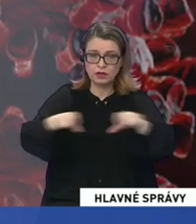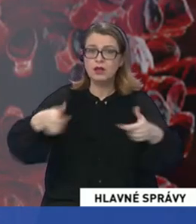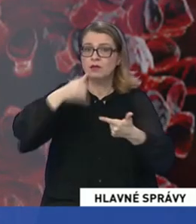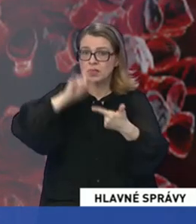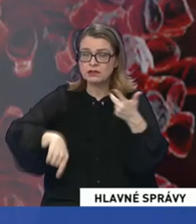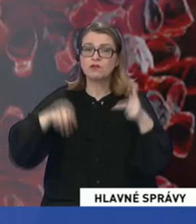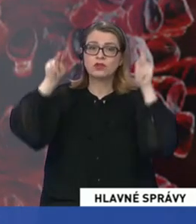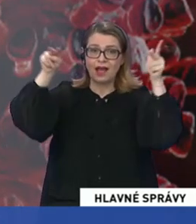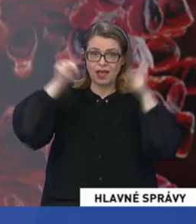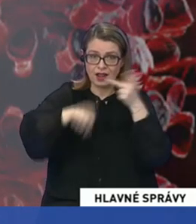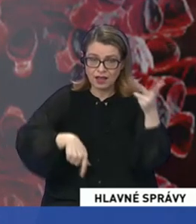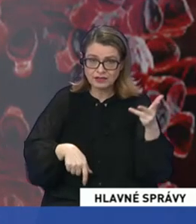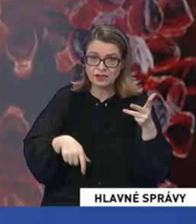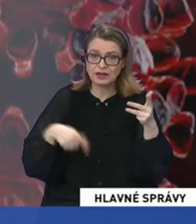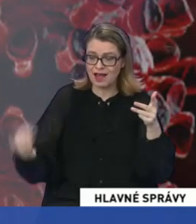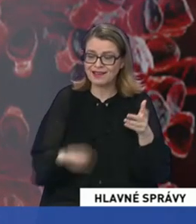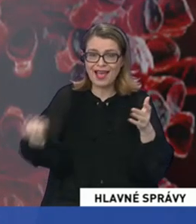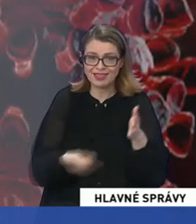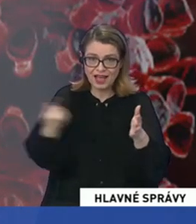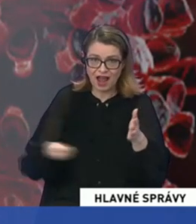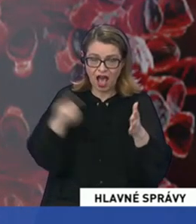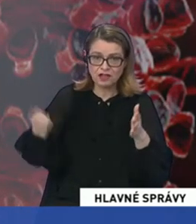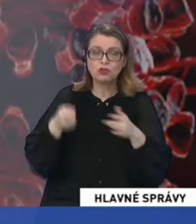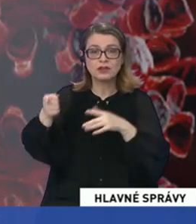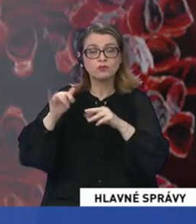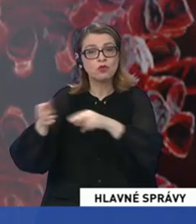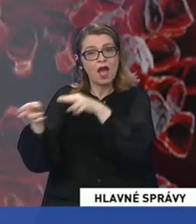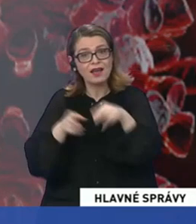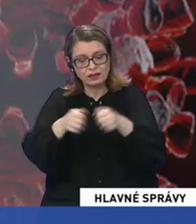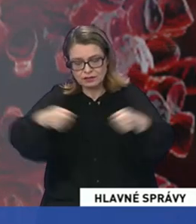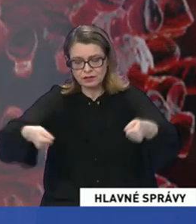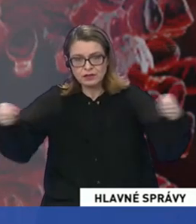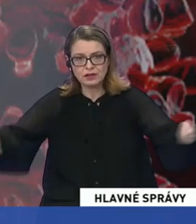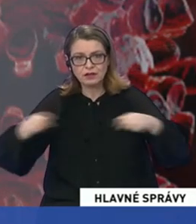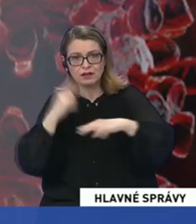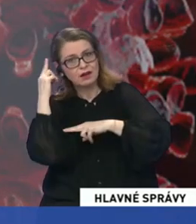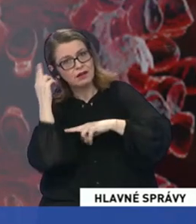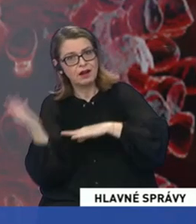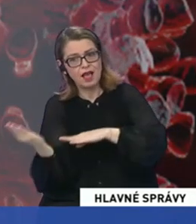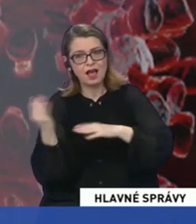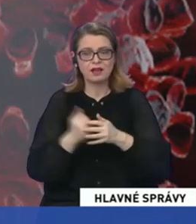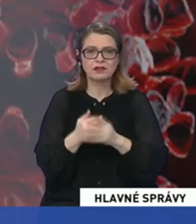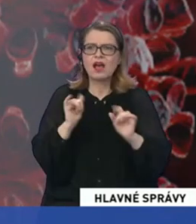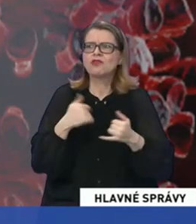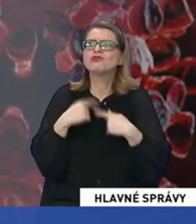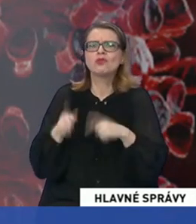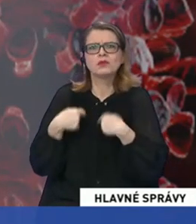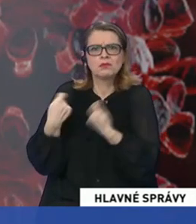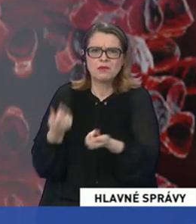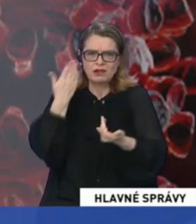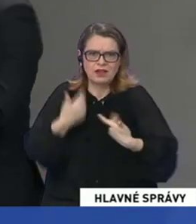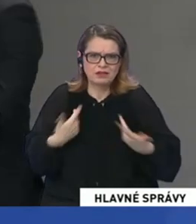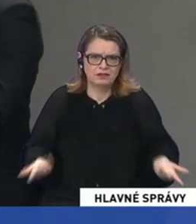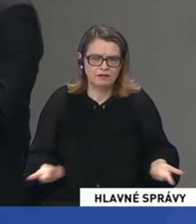vody, sú tam aj na požiadanie tam, kde teda bolo treba. Sú dokonca aj lehatka skladáce poskytnuté. Tak neviem, čo viac by sme tam mohli poskytnúť do toho stano.